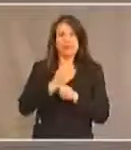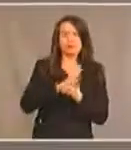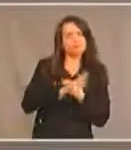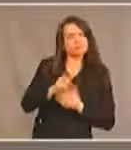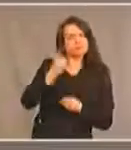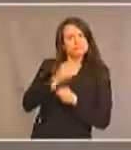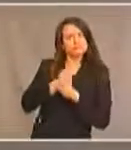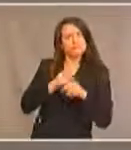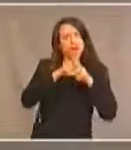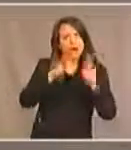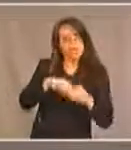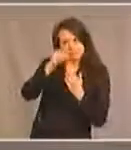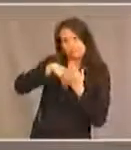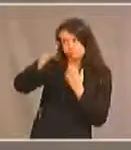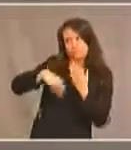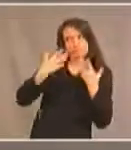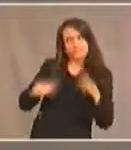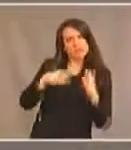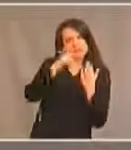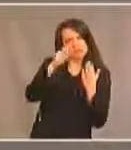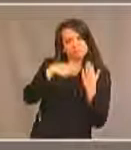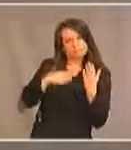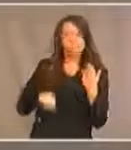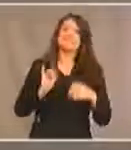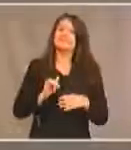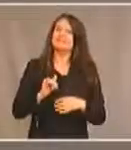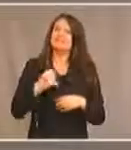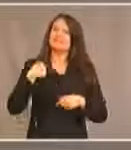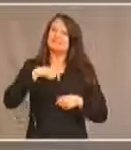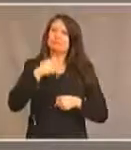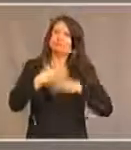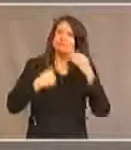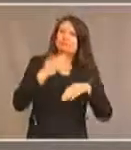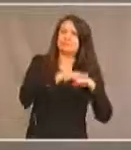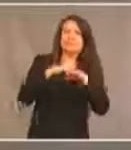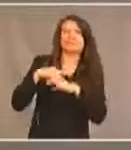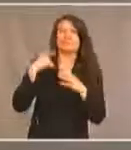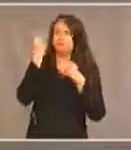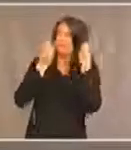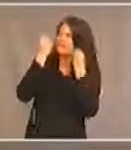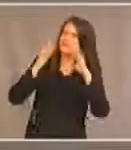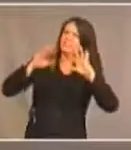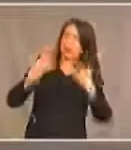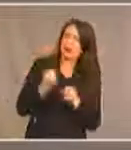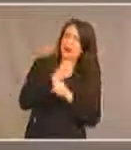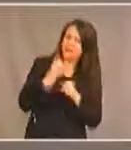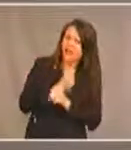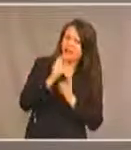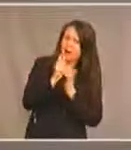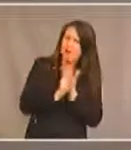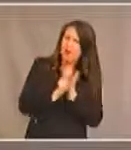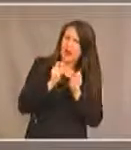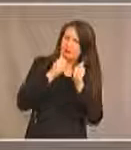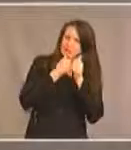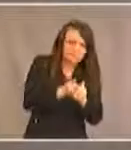Alors, là encore, c'était l'une des questions de notre processus de consultation sur le contrôle et qui devrait